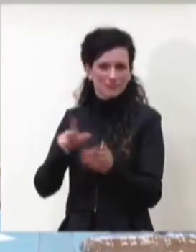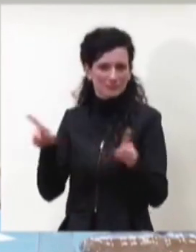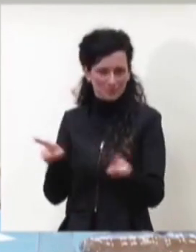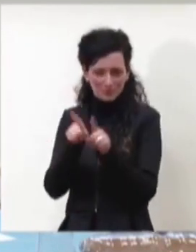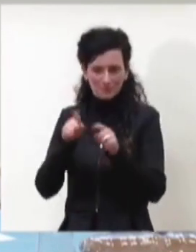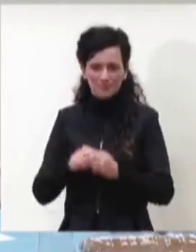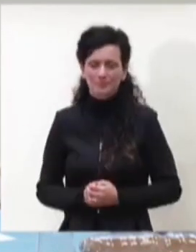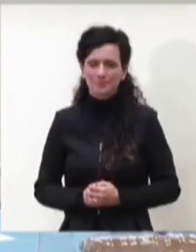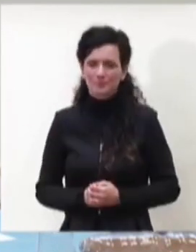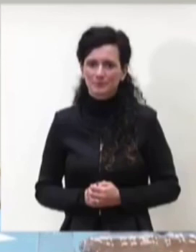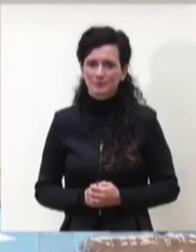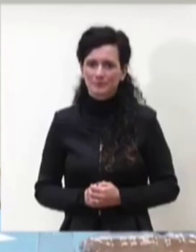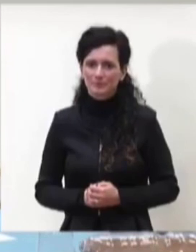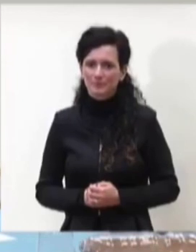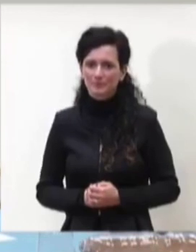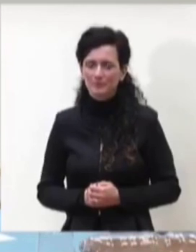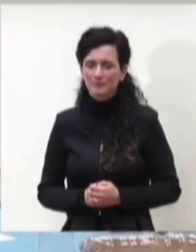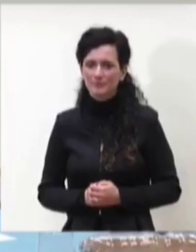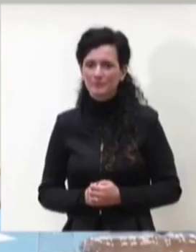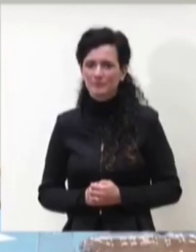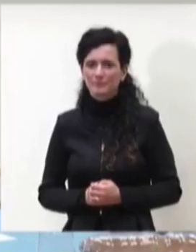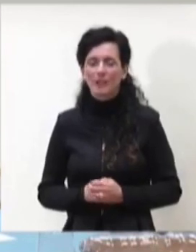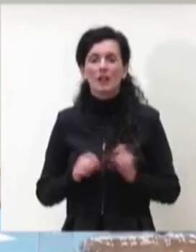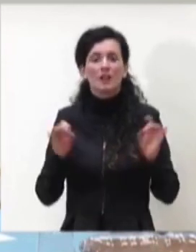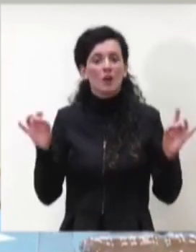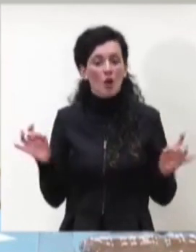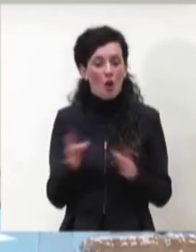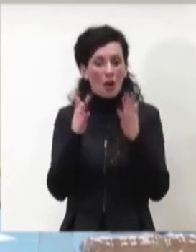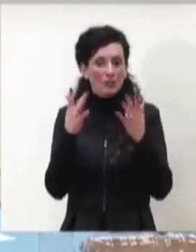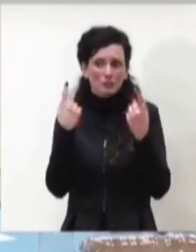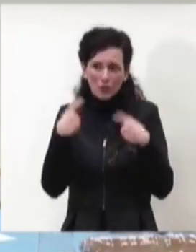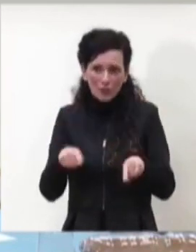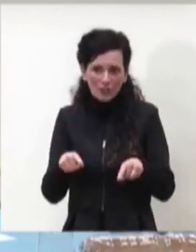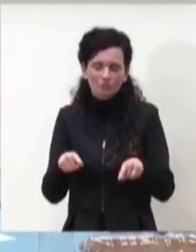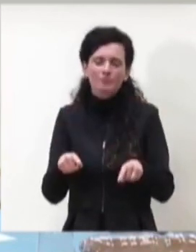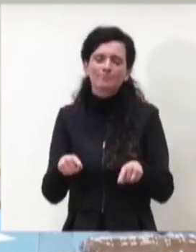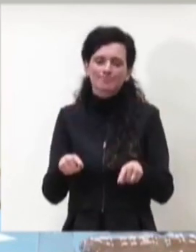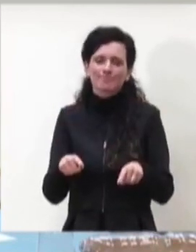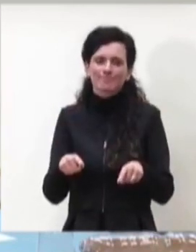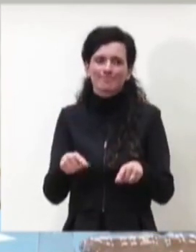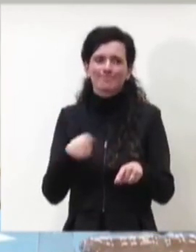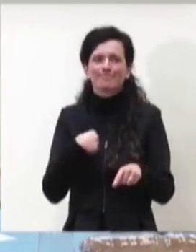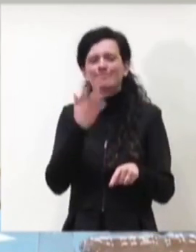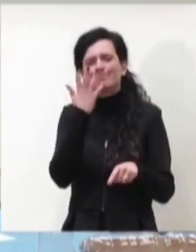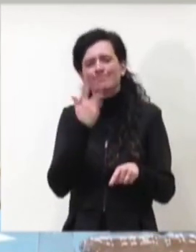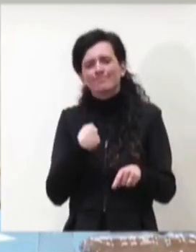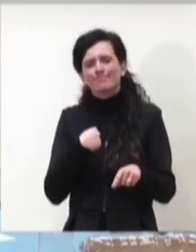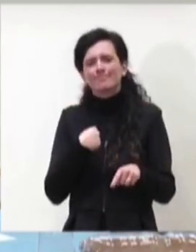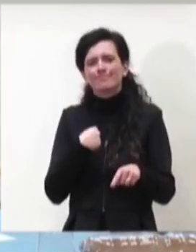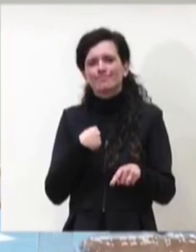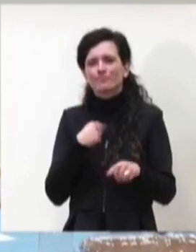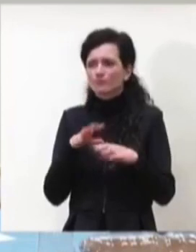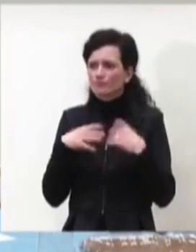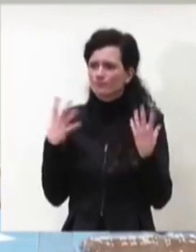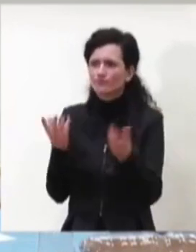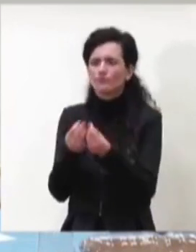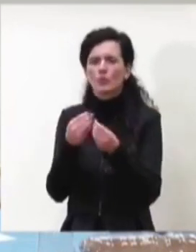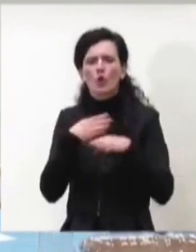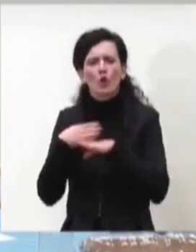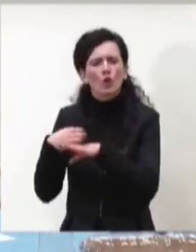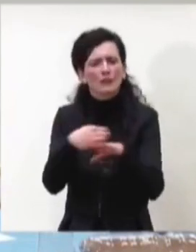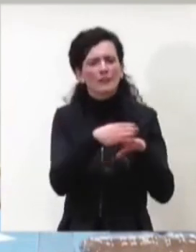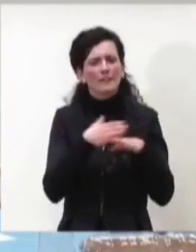'occasione per condividere e in qualche modo per sottolineare le